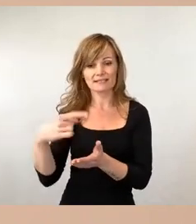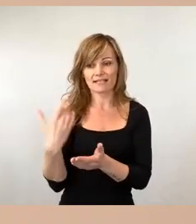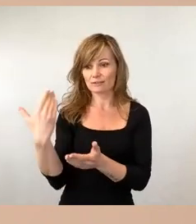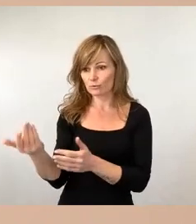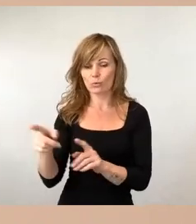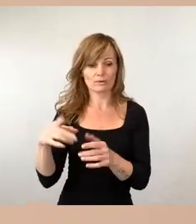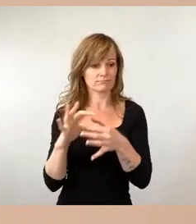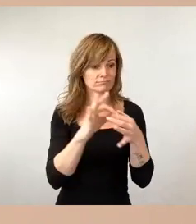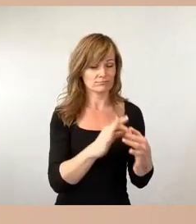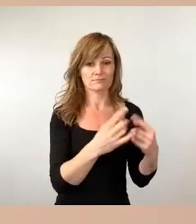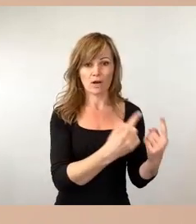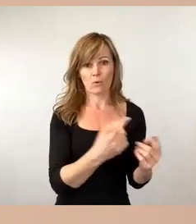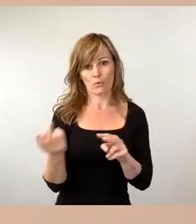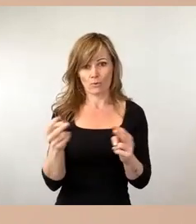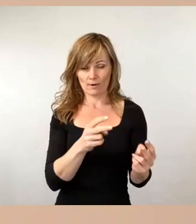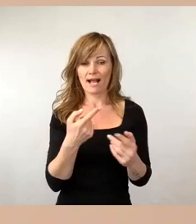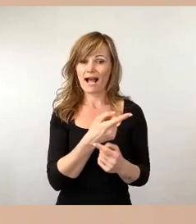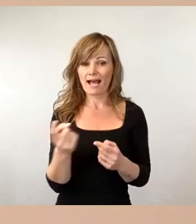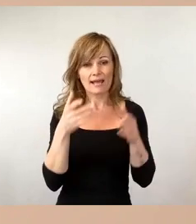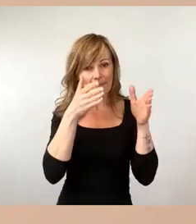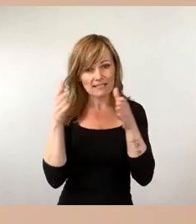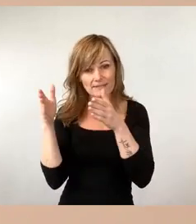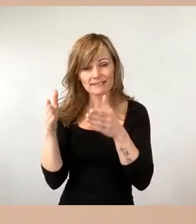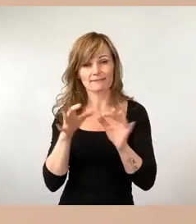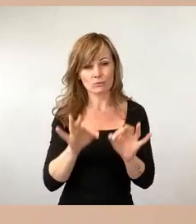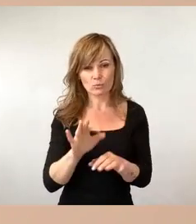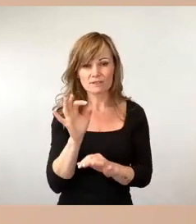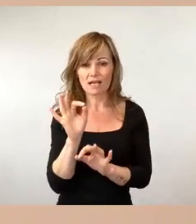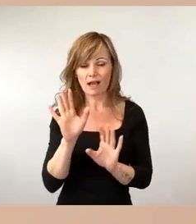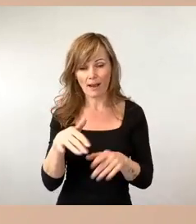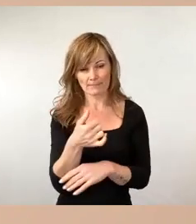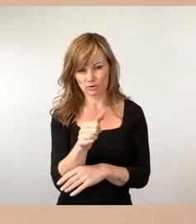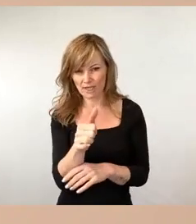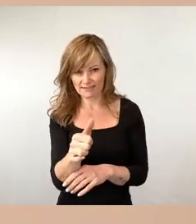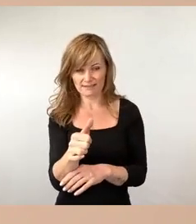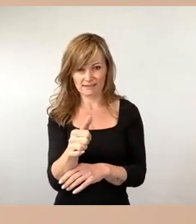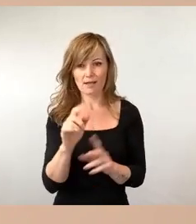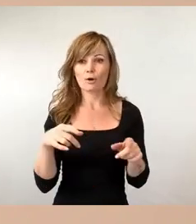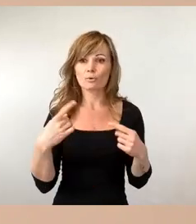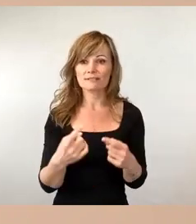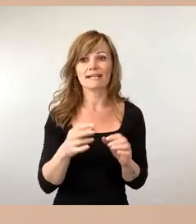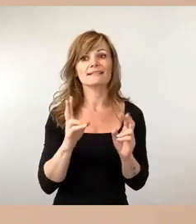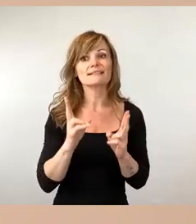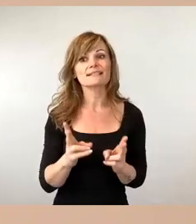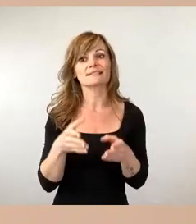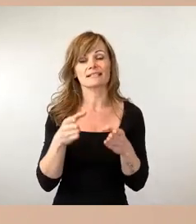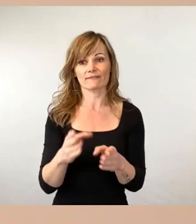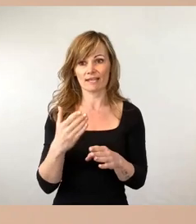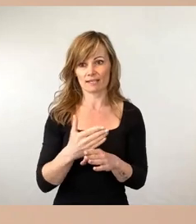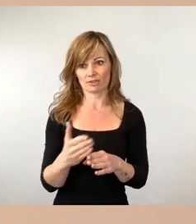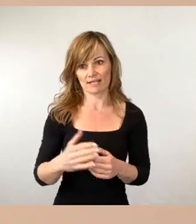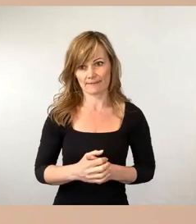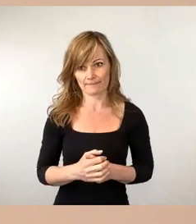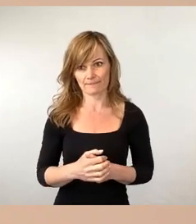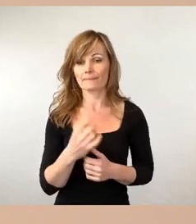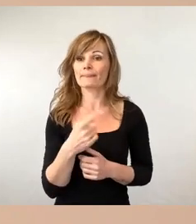alle Perspektiven hier gut abschätzen, und sich dann für den richtigen Weg entscheiden. Wir sind auf Integration